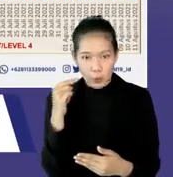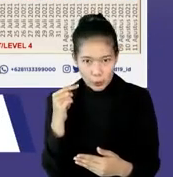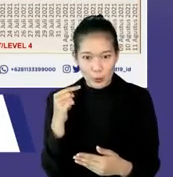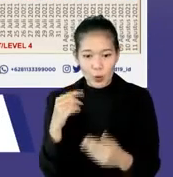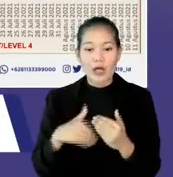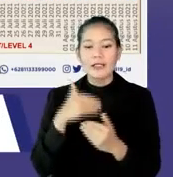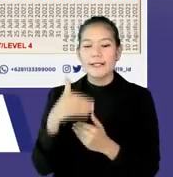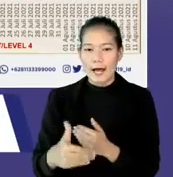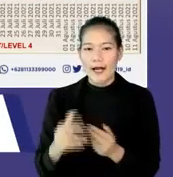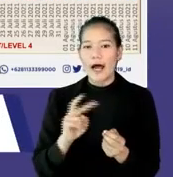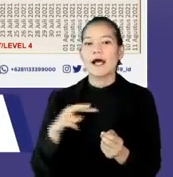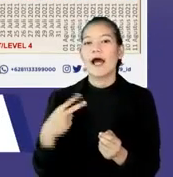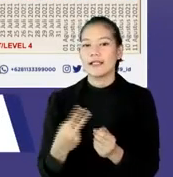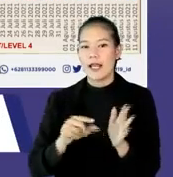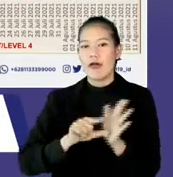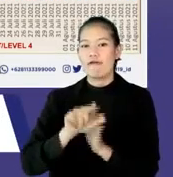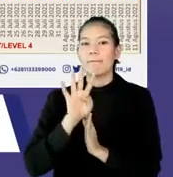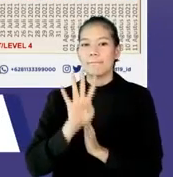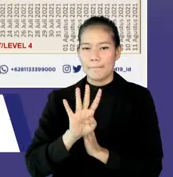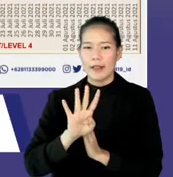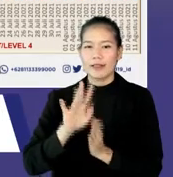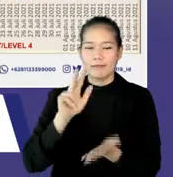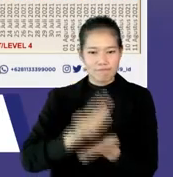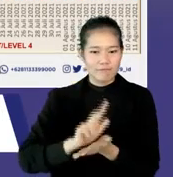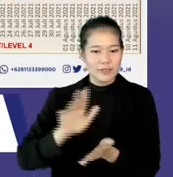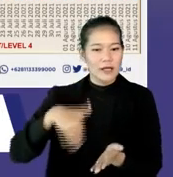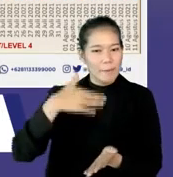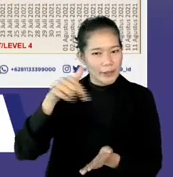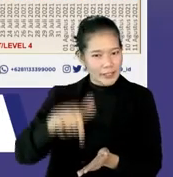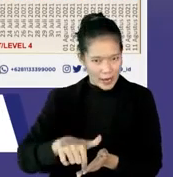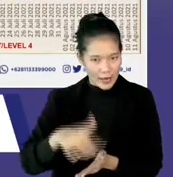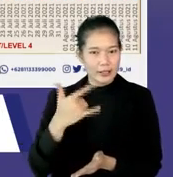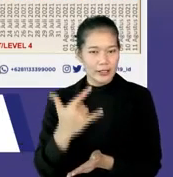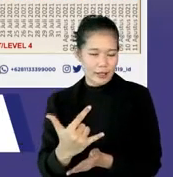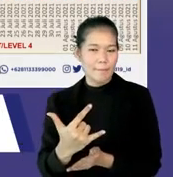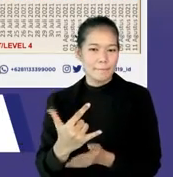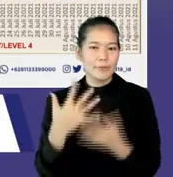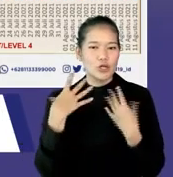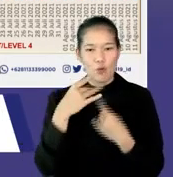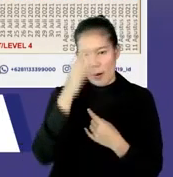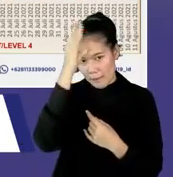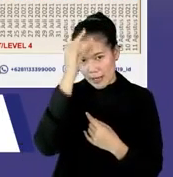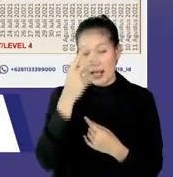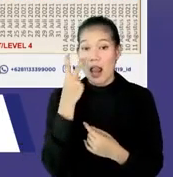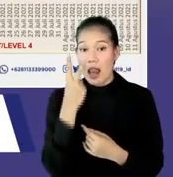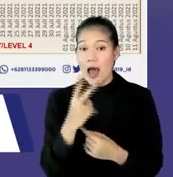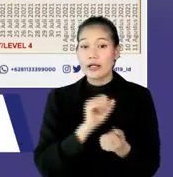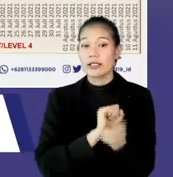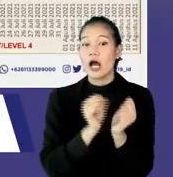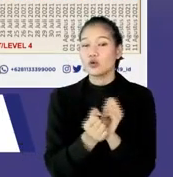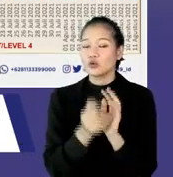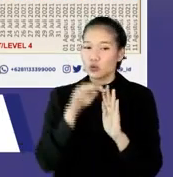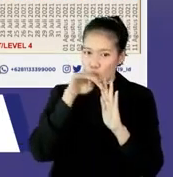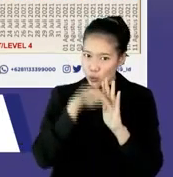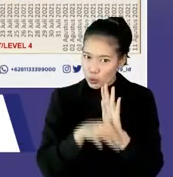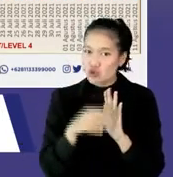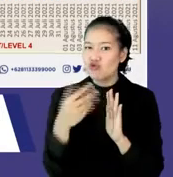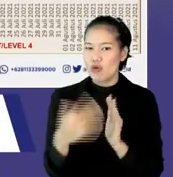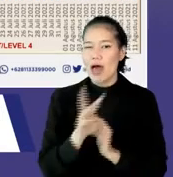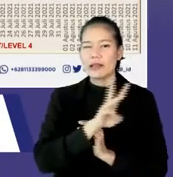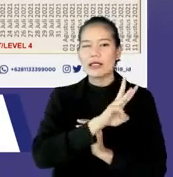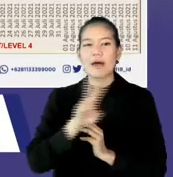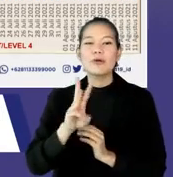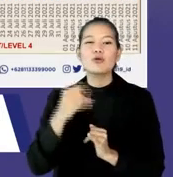PPKM level 4. Masih berlangsung sampai dengan sekarang untuk terutama di Jawa dan Bali. Kita mulai melihat penurunan berarti gitu ya. Tiga pekan